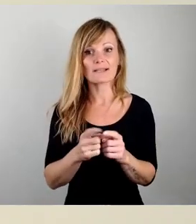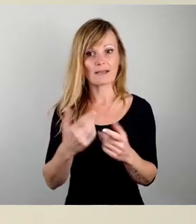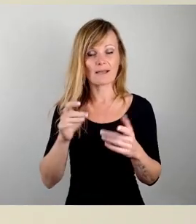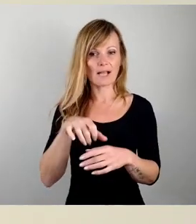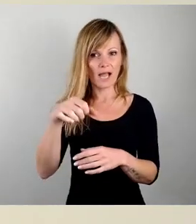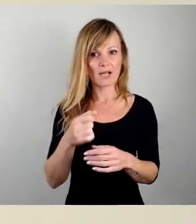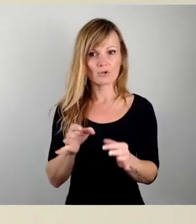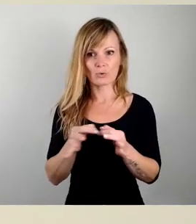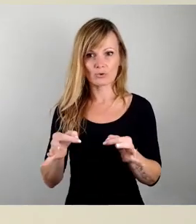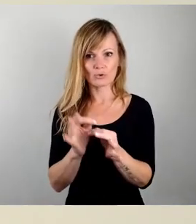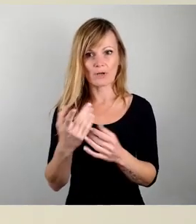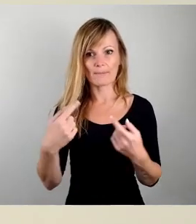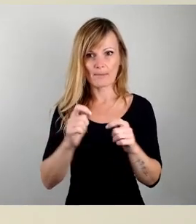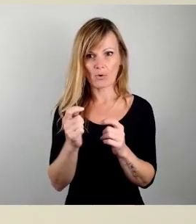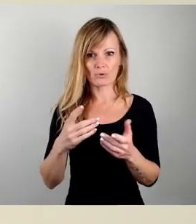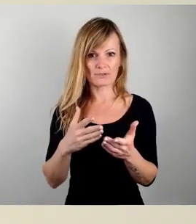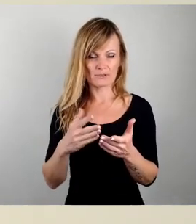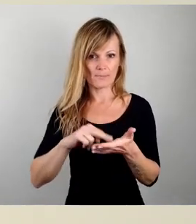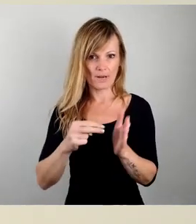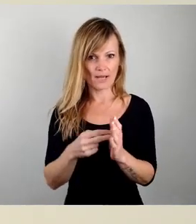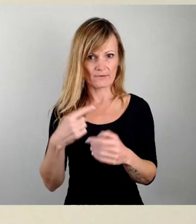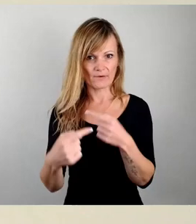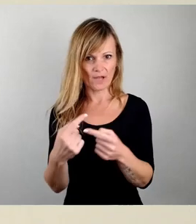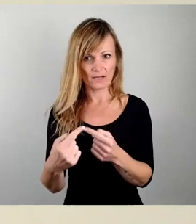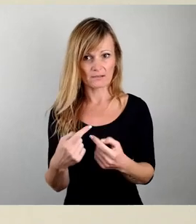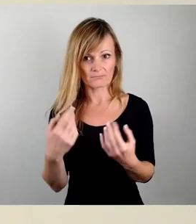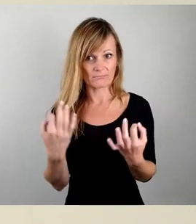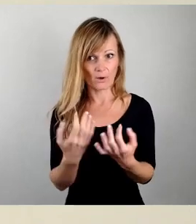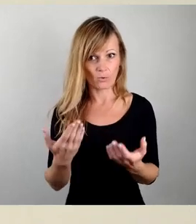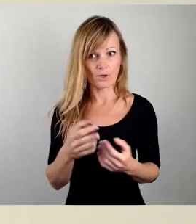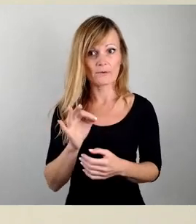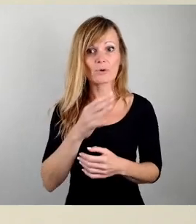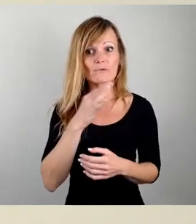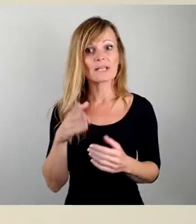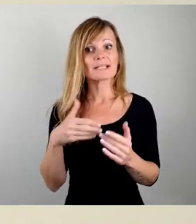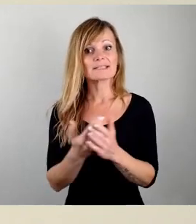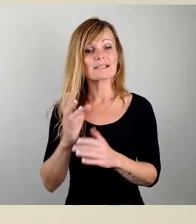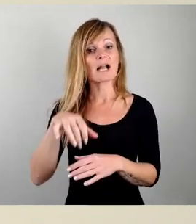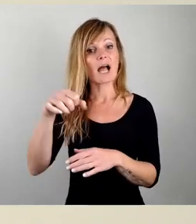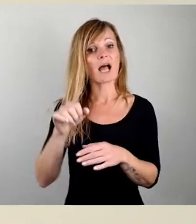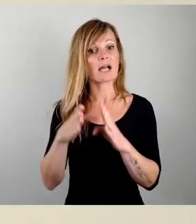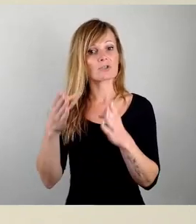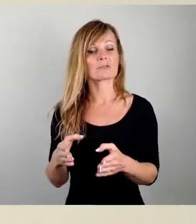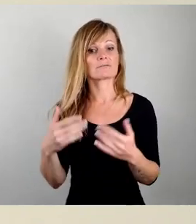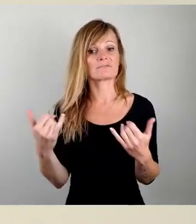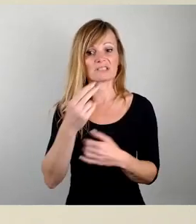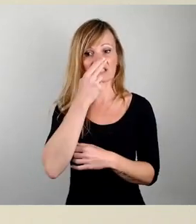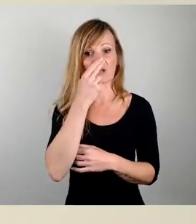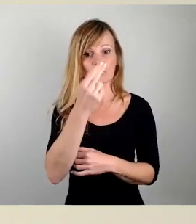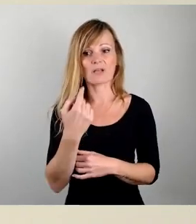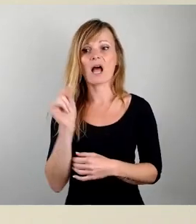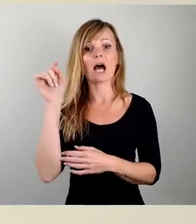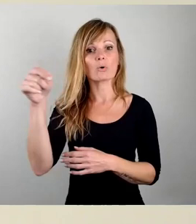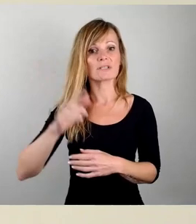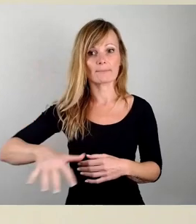beispielsweise ein Bebauungsplanverfahren erforderlich wird. Und für viele dieser Garagen ist es so, die sind im Außenbereich, da werden wir